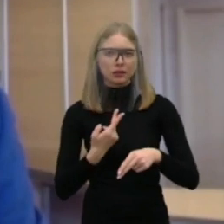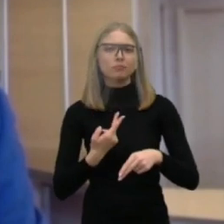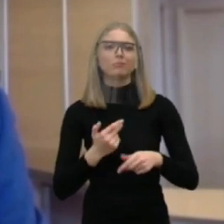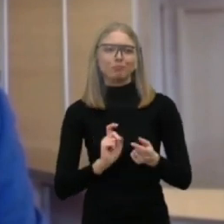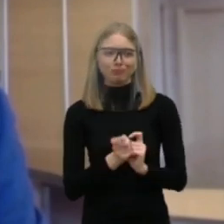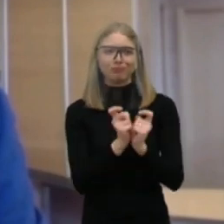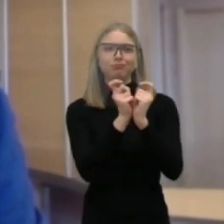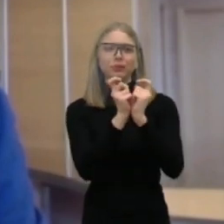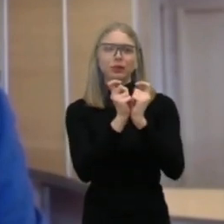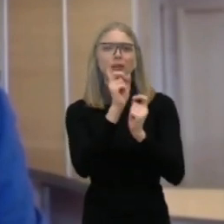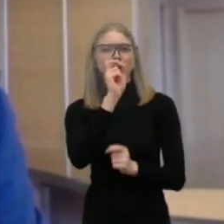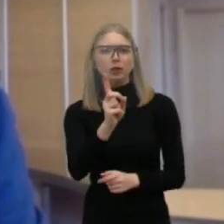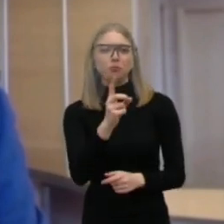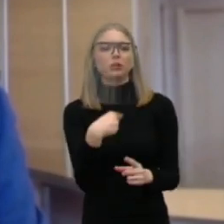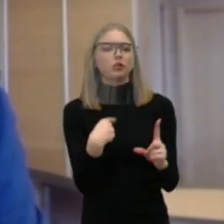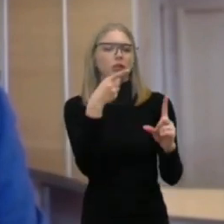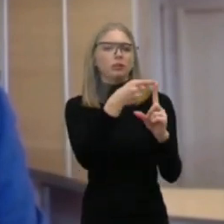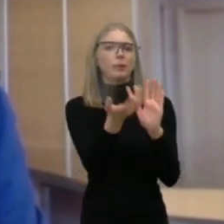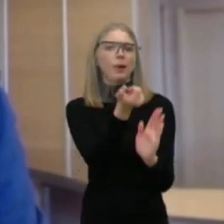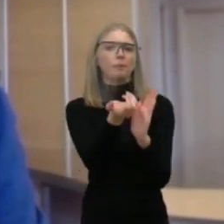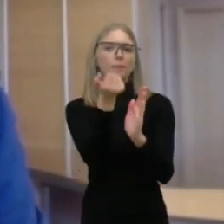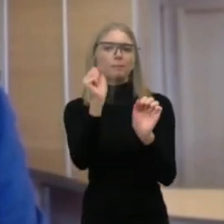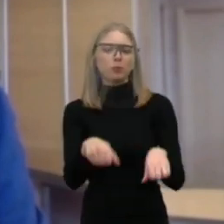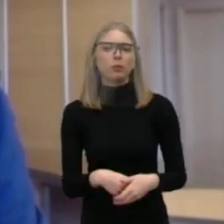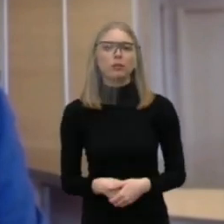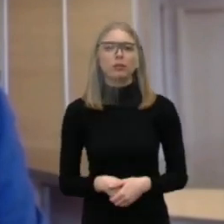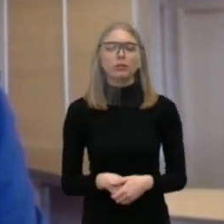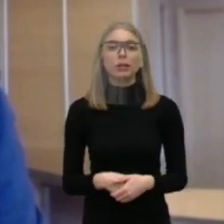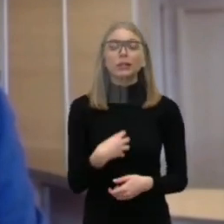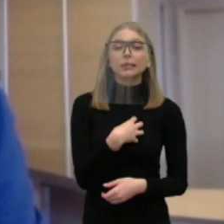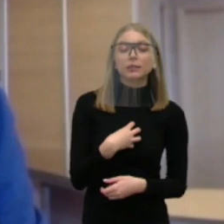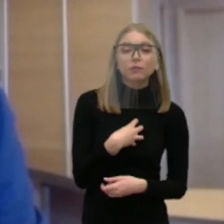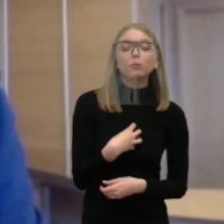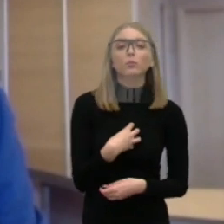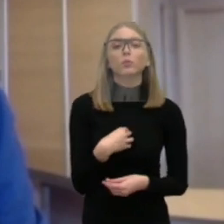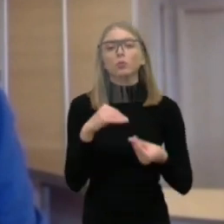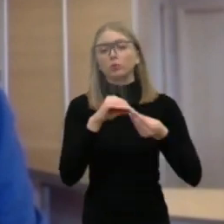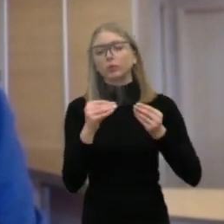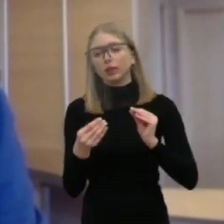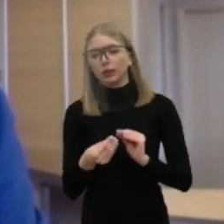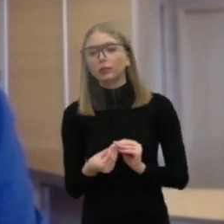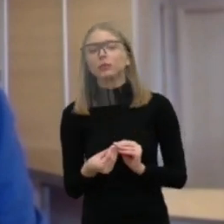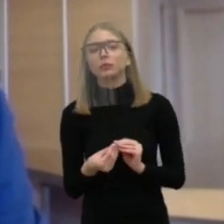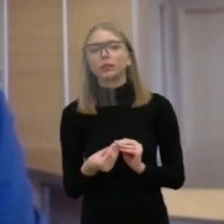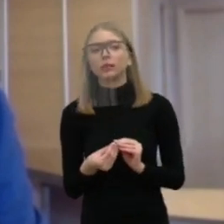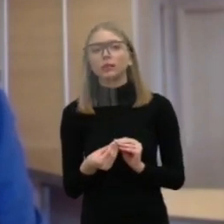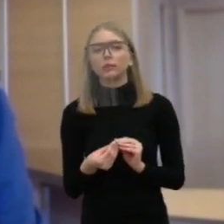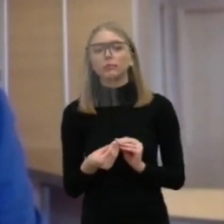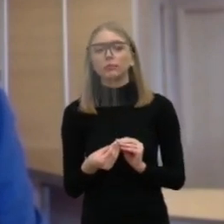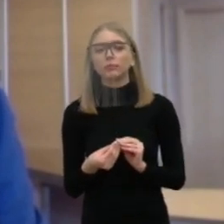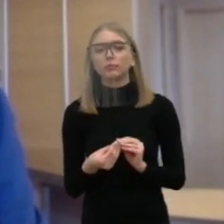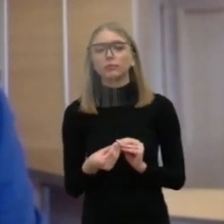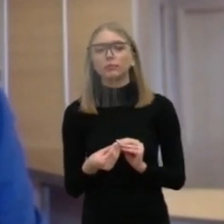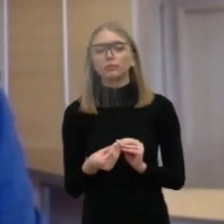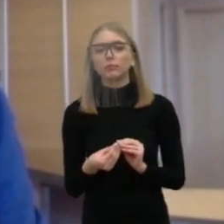natūralu, kad tie lūtiščiai turi susistiguoti ir ta diskusija turėtų būti